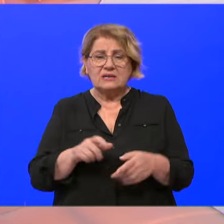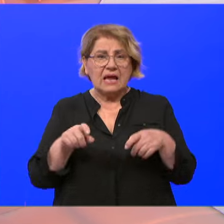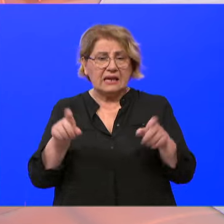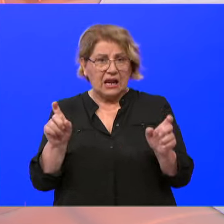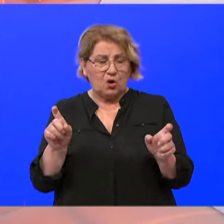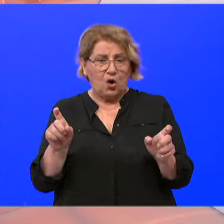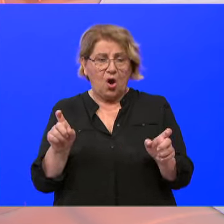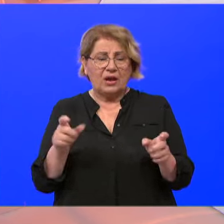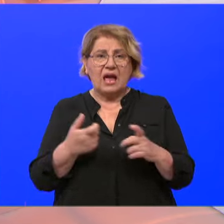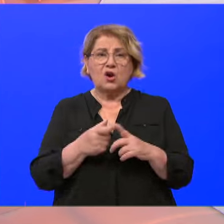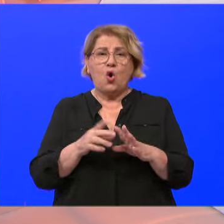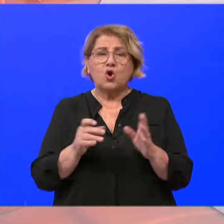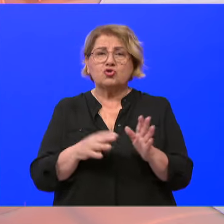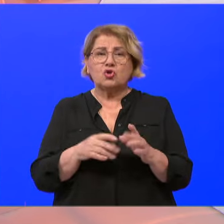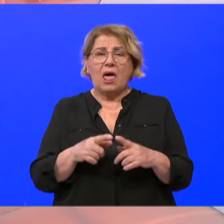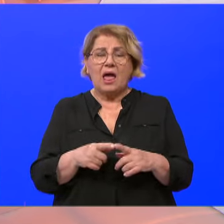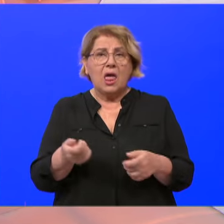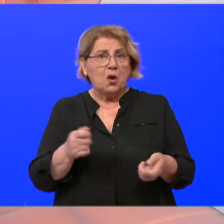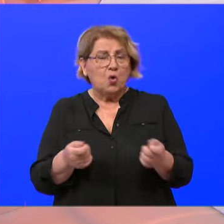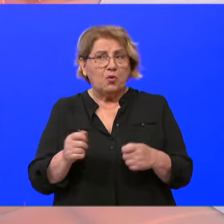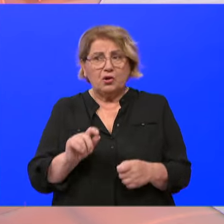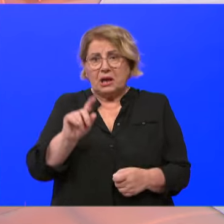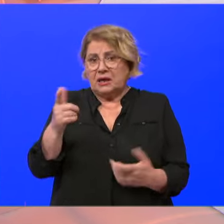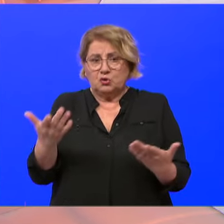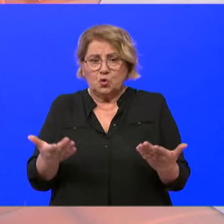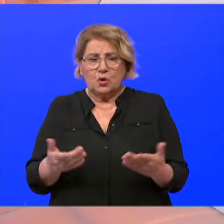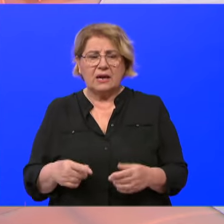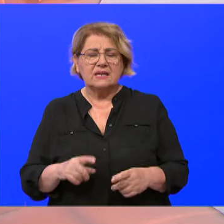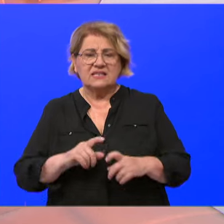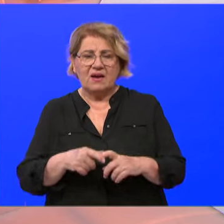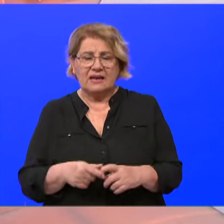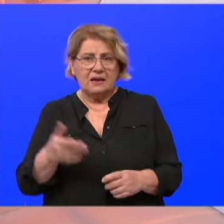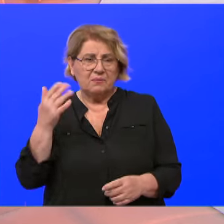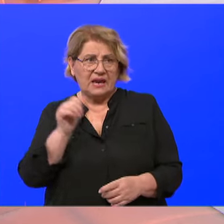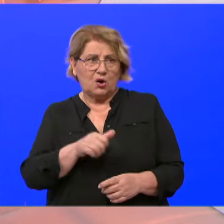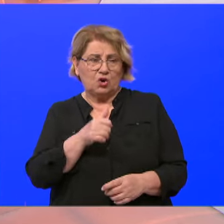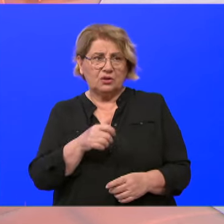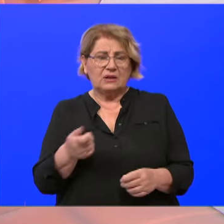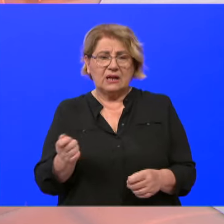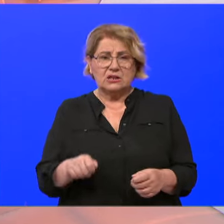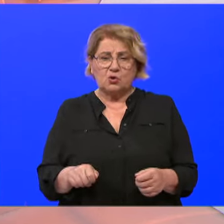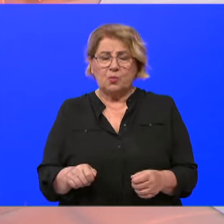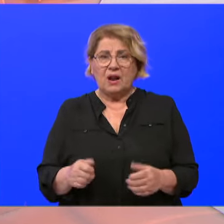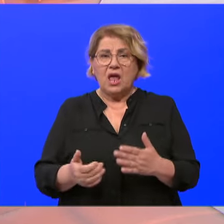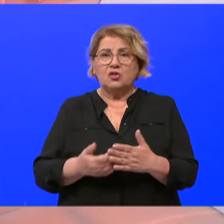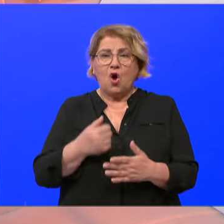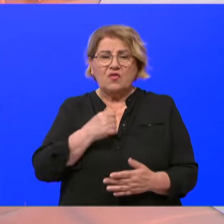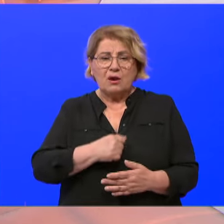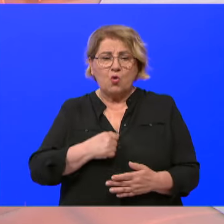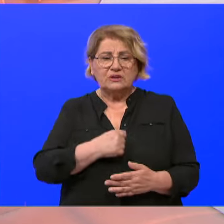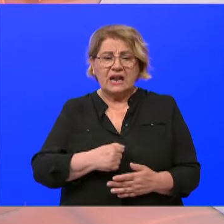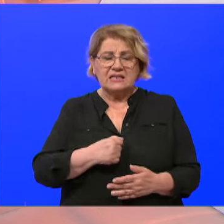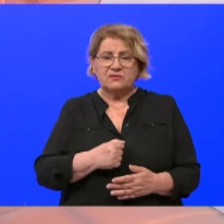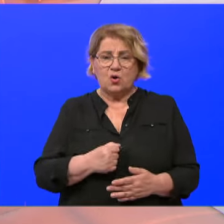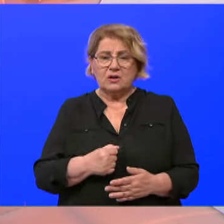Korčuli. Kupujemo neke druge stvari. Prije godinu danas pokupili svoj novi ultrazvuk pokretni